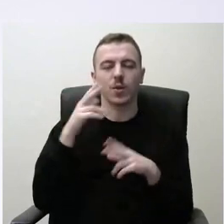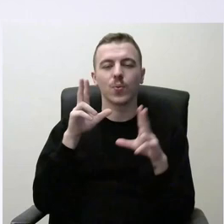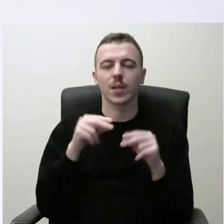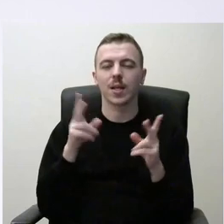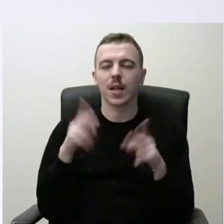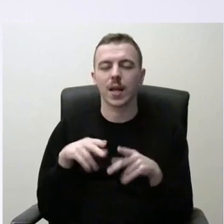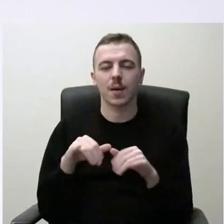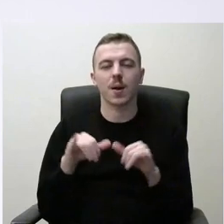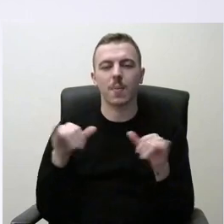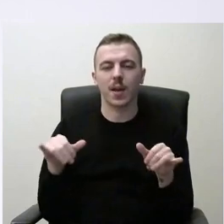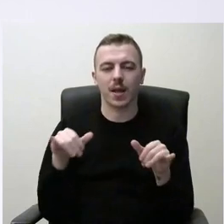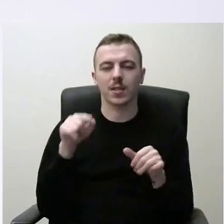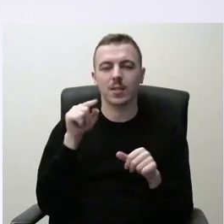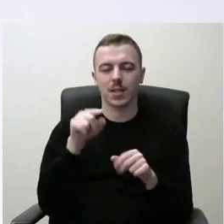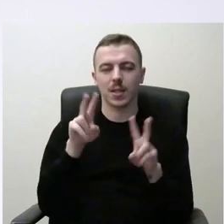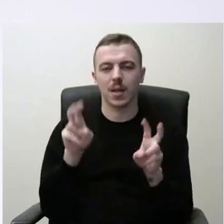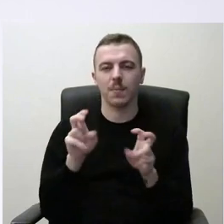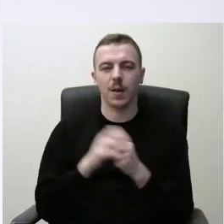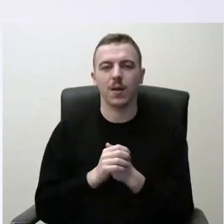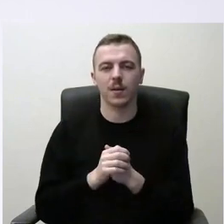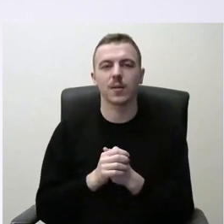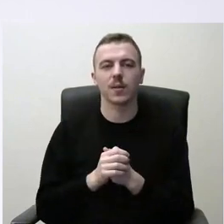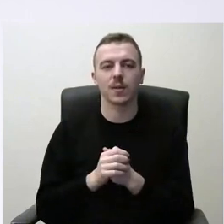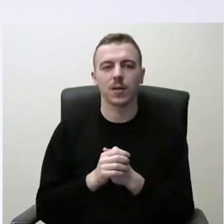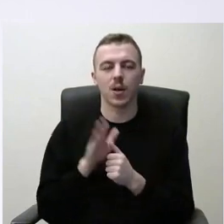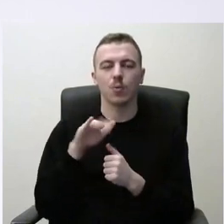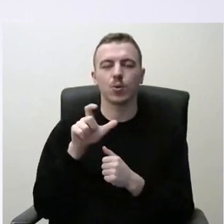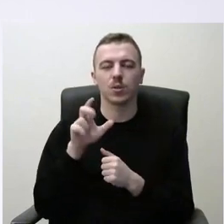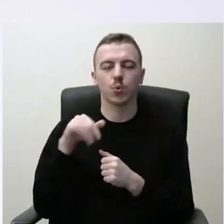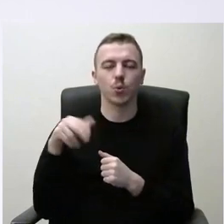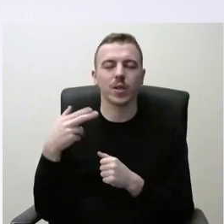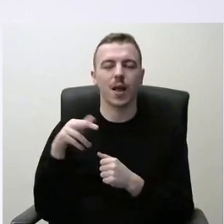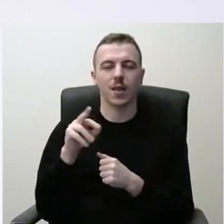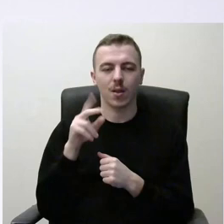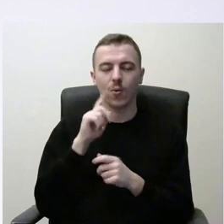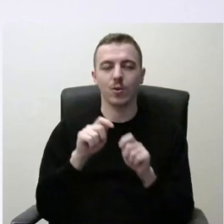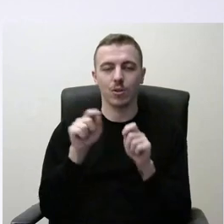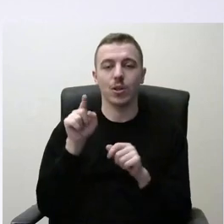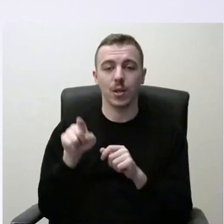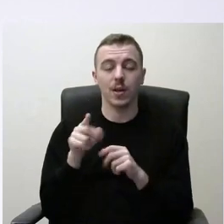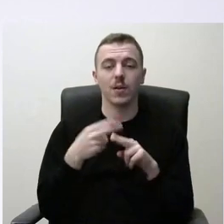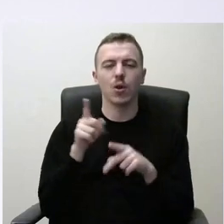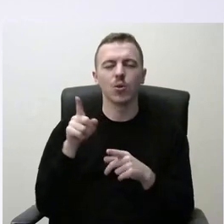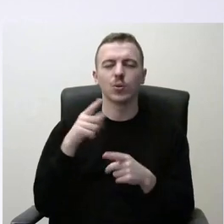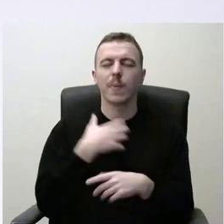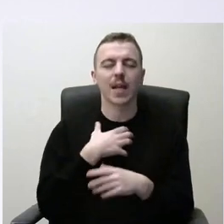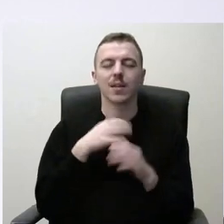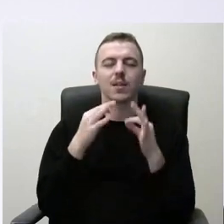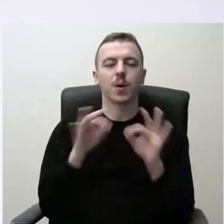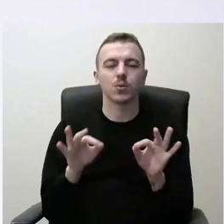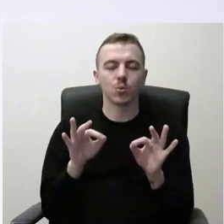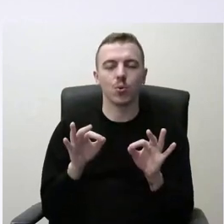praplėsti šitą temą. Ir ponia Buckiūnenė, nuo jūsų pradėsime jūsų esminiai pasiūlymai ar jūsų